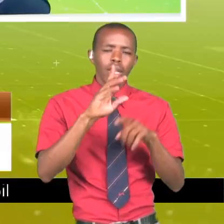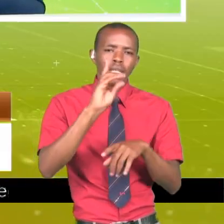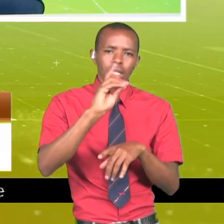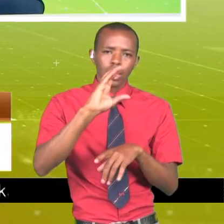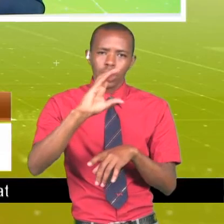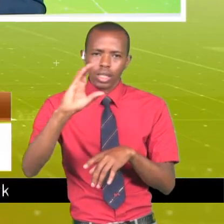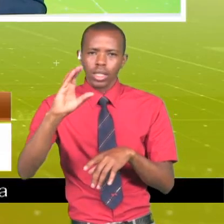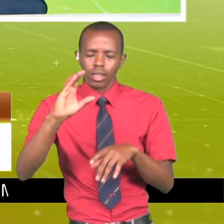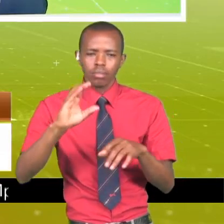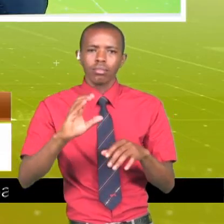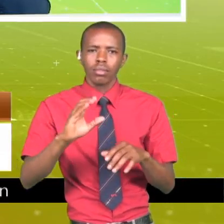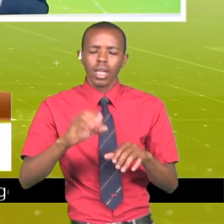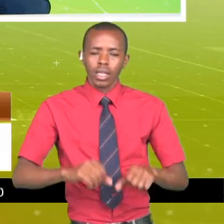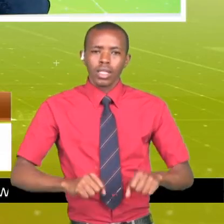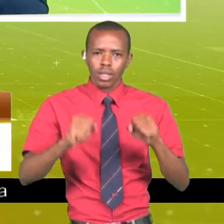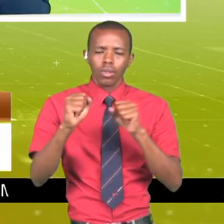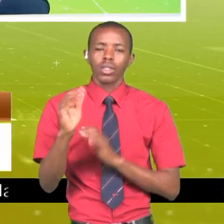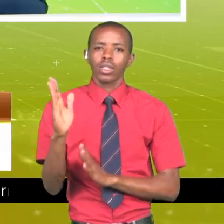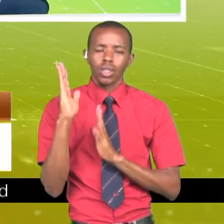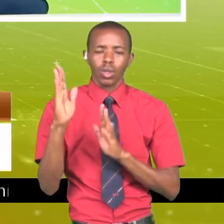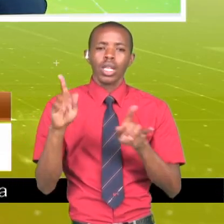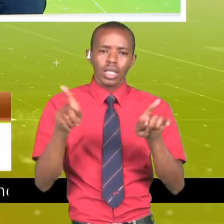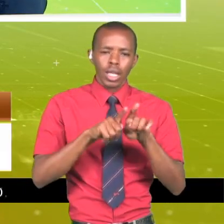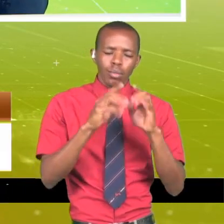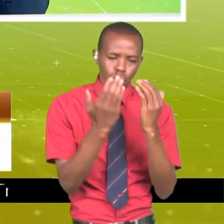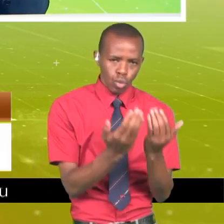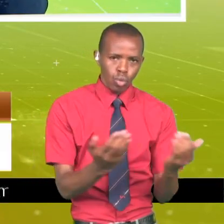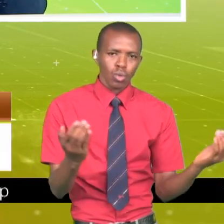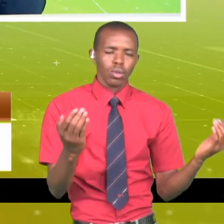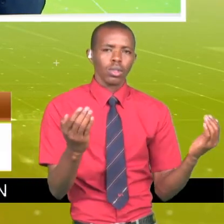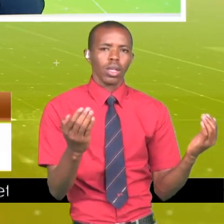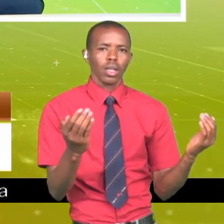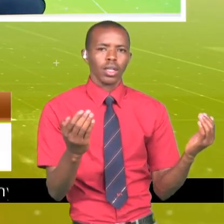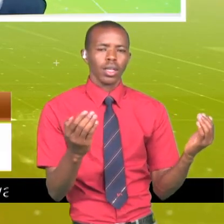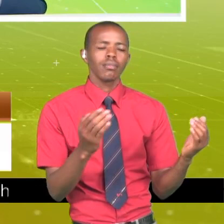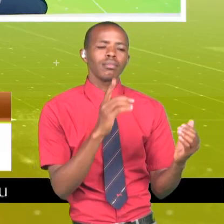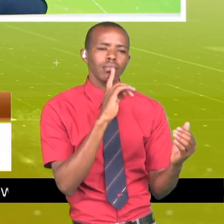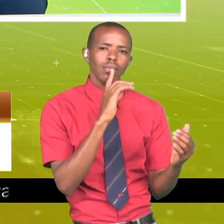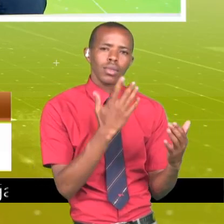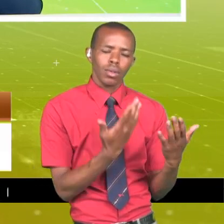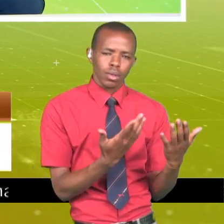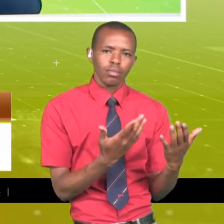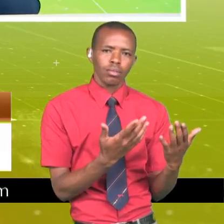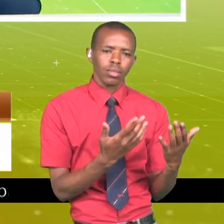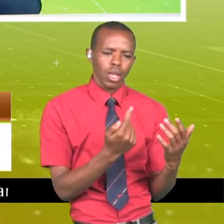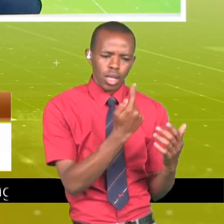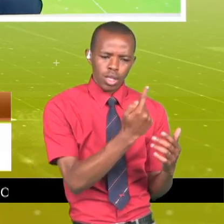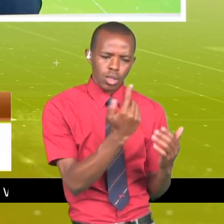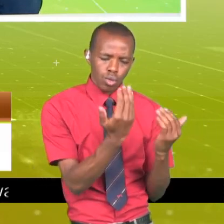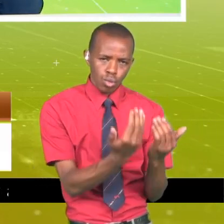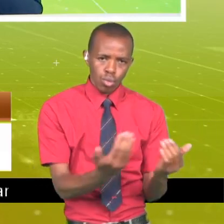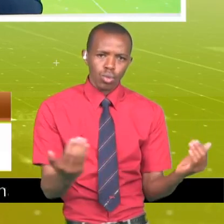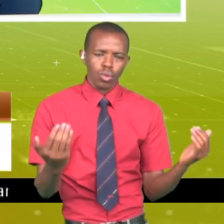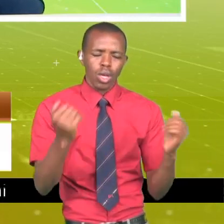amesimamia mambo na usalama. Na pia watoto nikaweza kusema ya kwamba kila mtoto ambayo